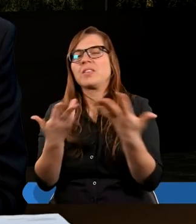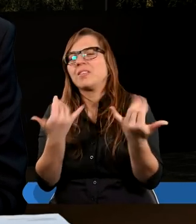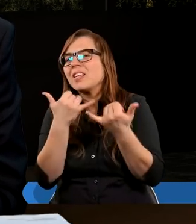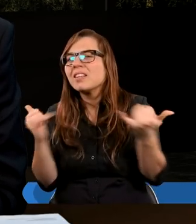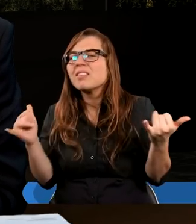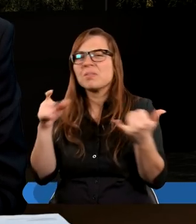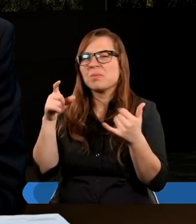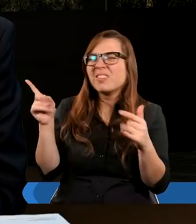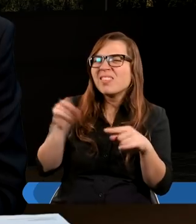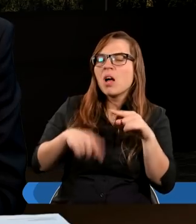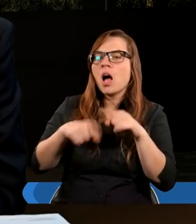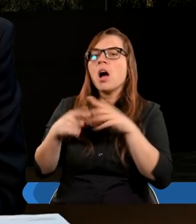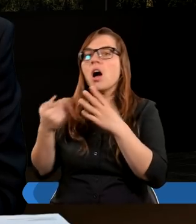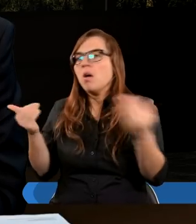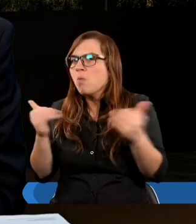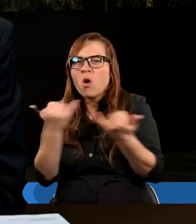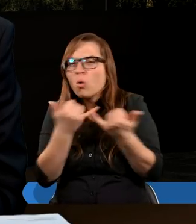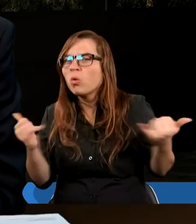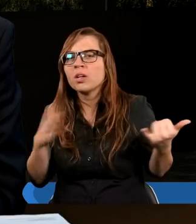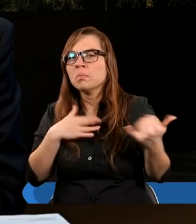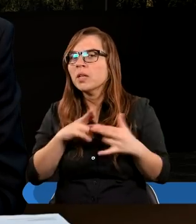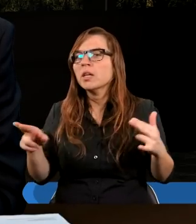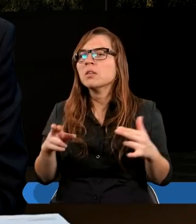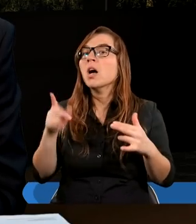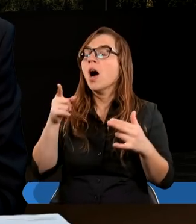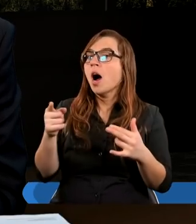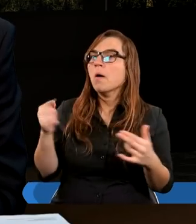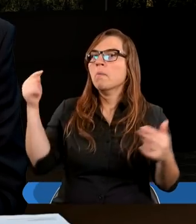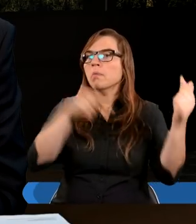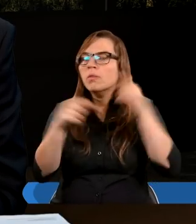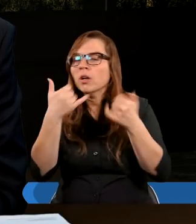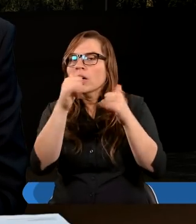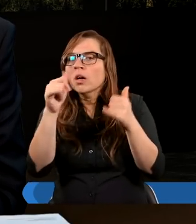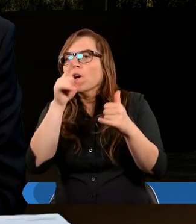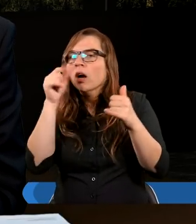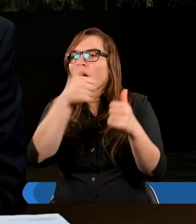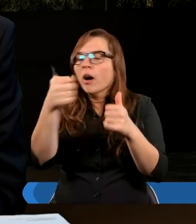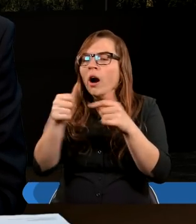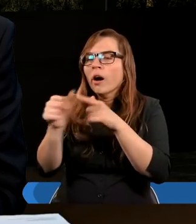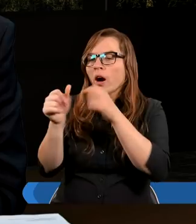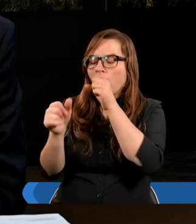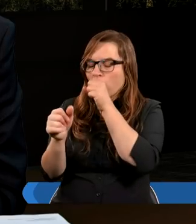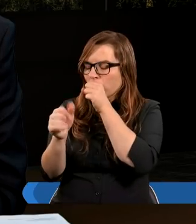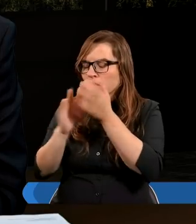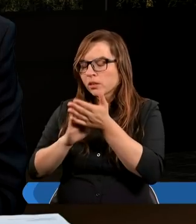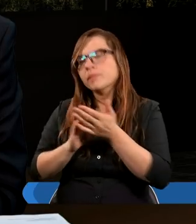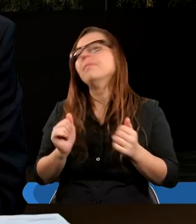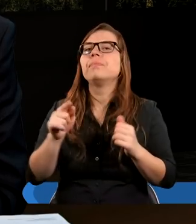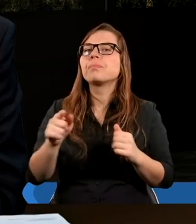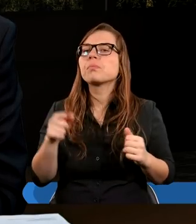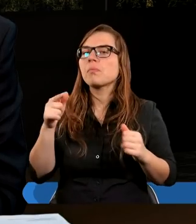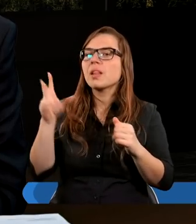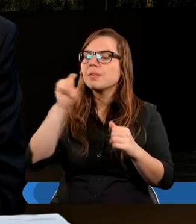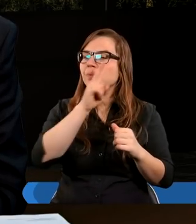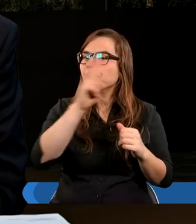naprawdę staram się być z Bogiem, może nawet z trudnościami, to jednak kiedy przychodzę do tej wspólnoty, to mogę tak